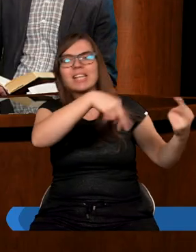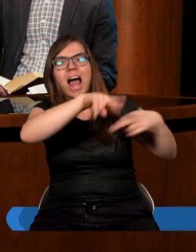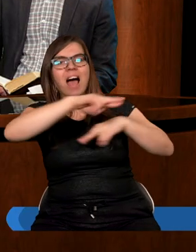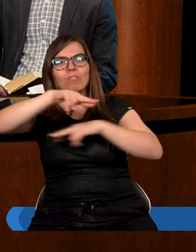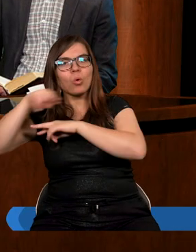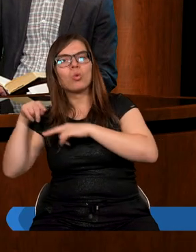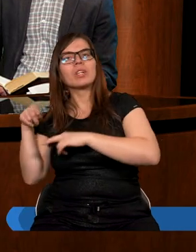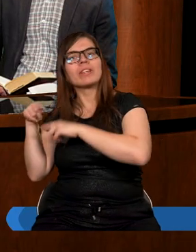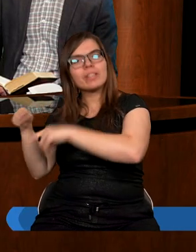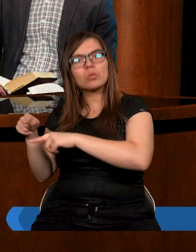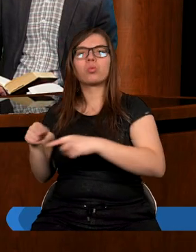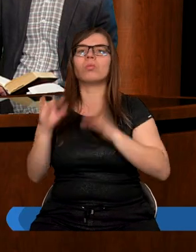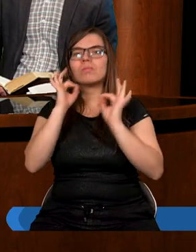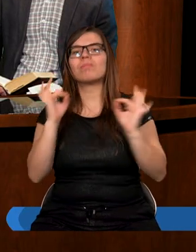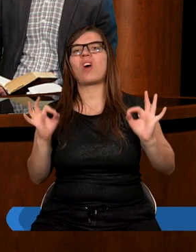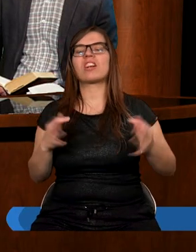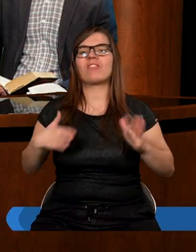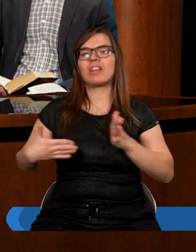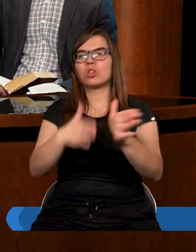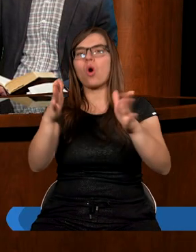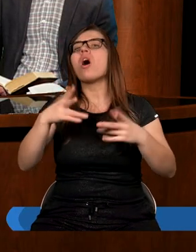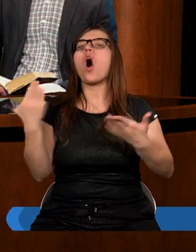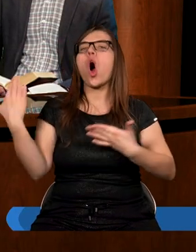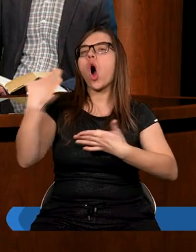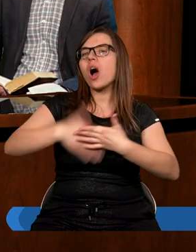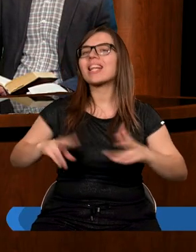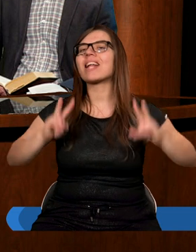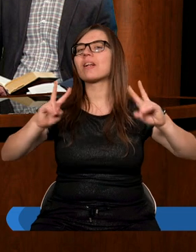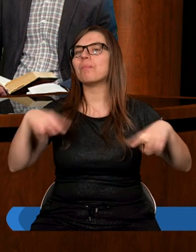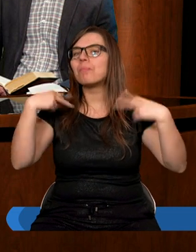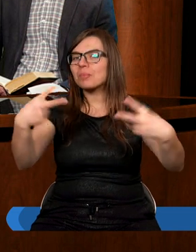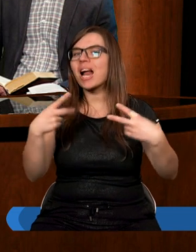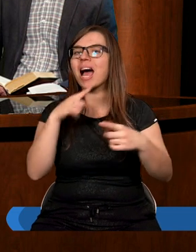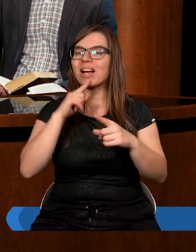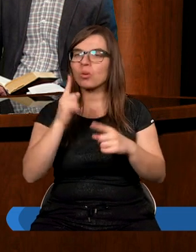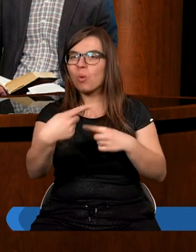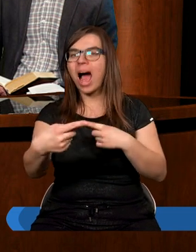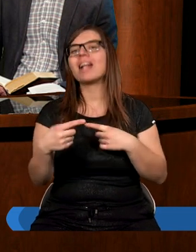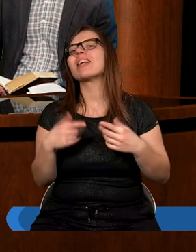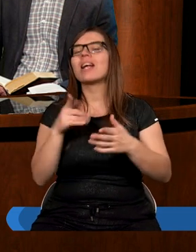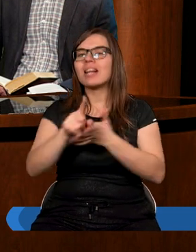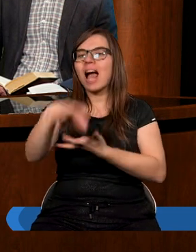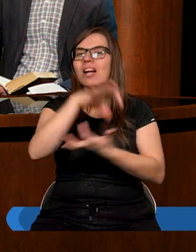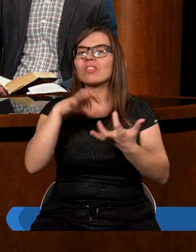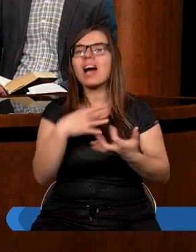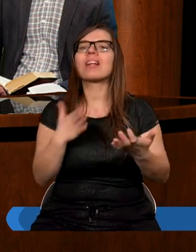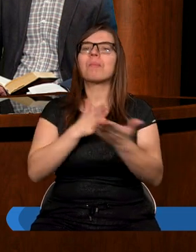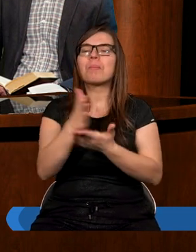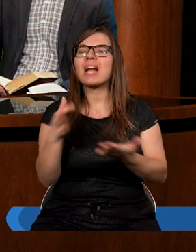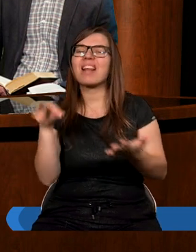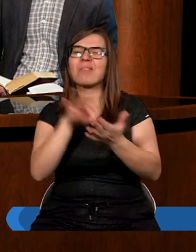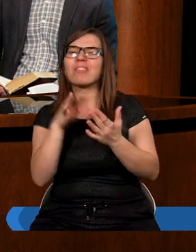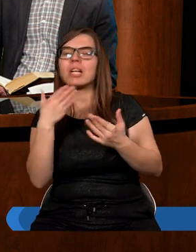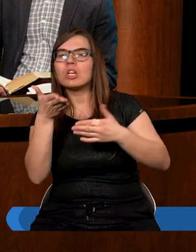tym, że jest to takie ostatnie przesłanie, dla świata przed pewnego rodzaju końcem.